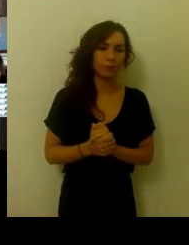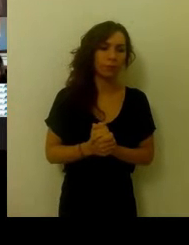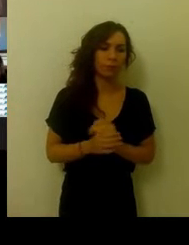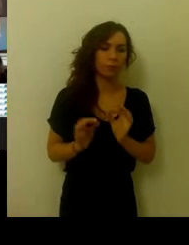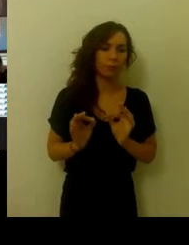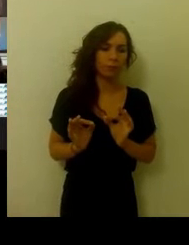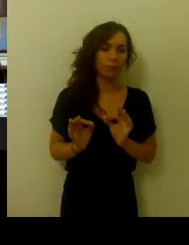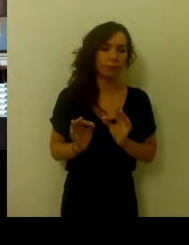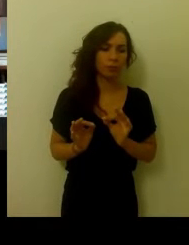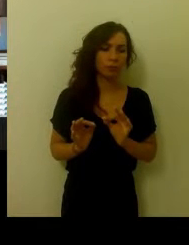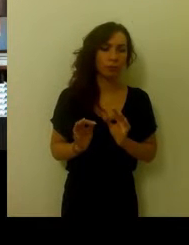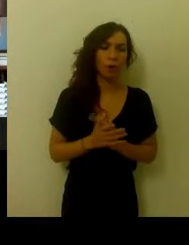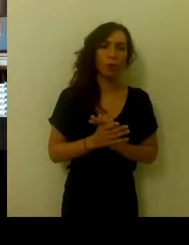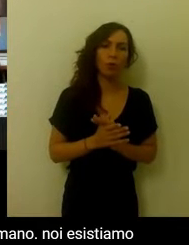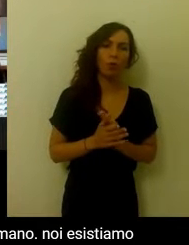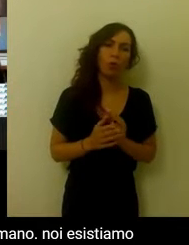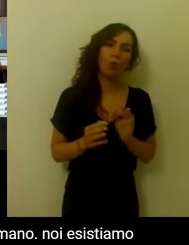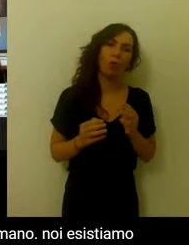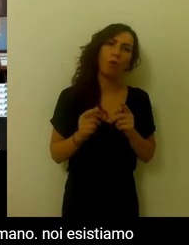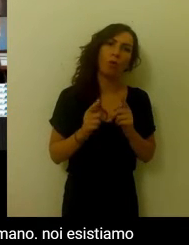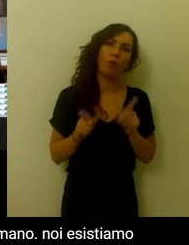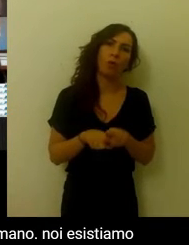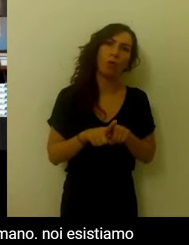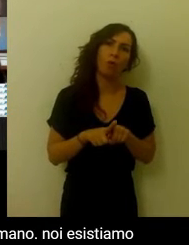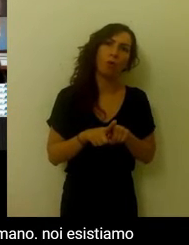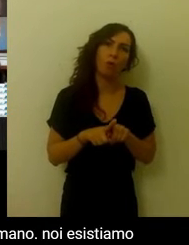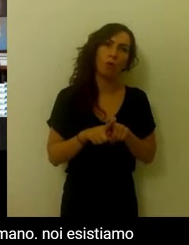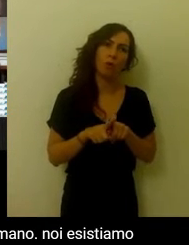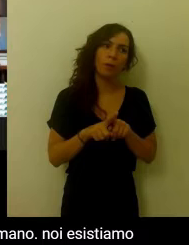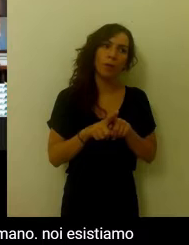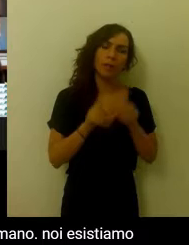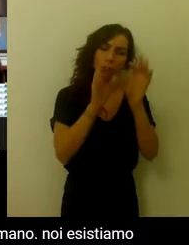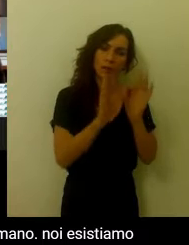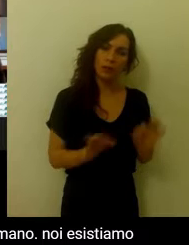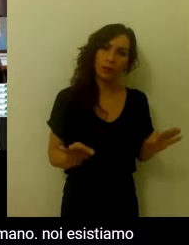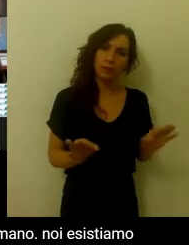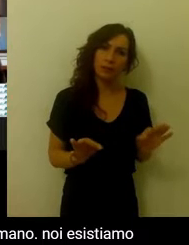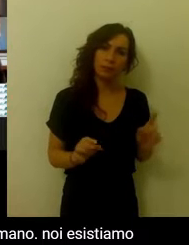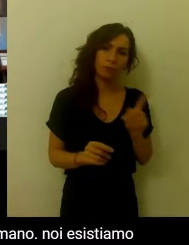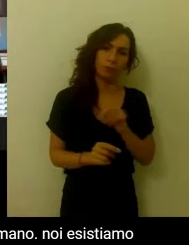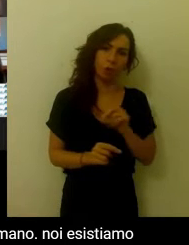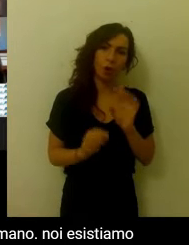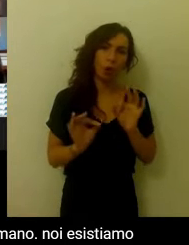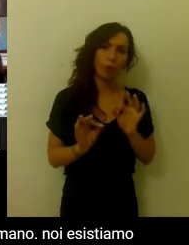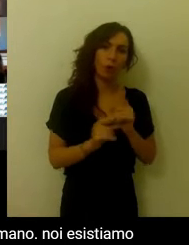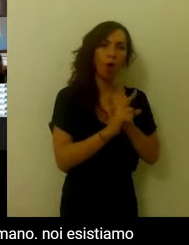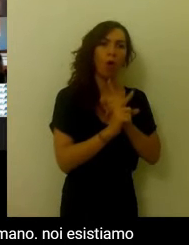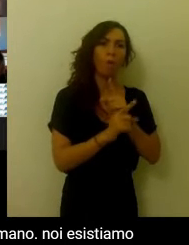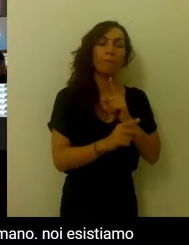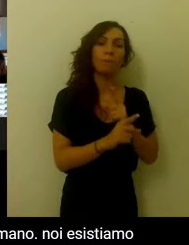considerarsi come una gentilezza d'unità, ma come il bisogno fondamentale dell'essere umano, ovvero noi